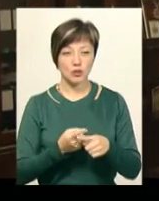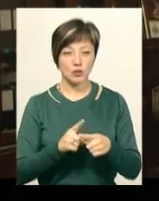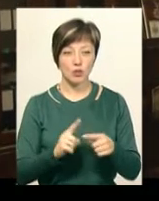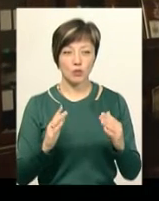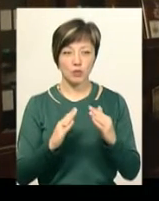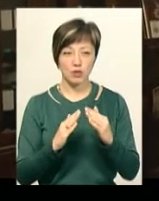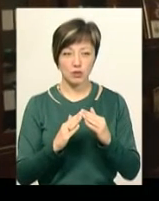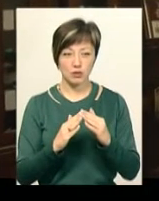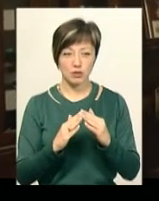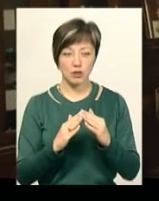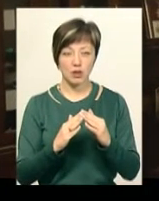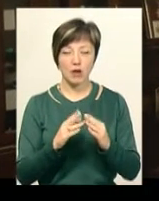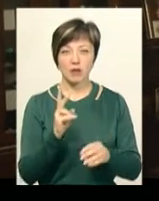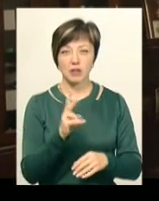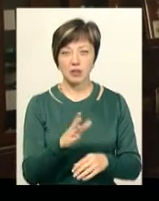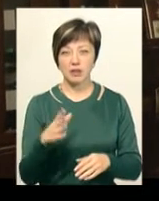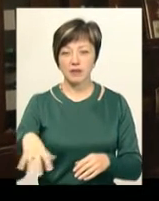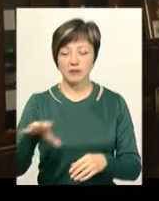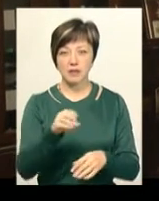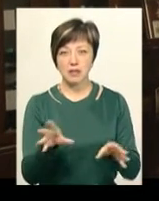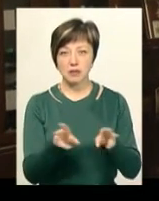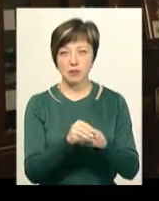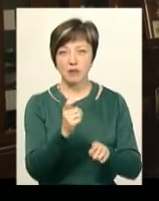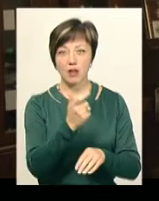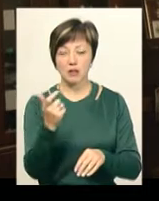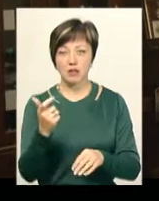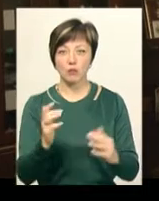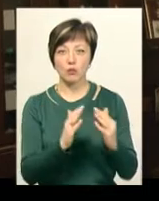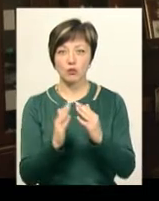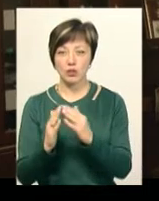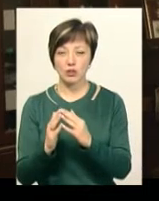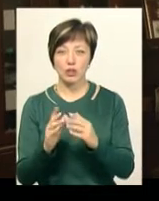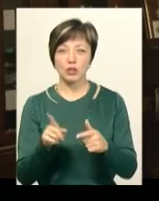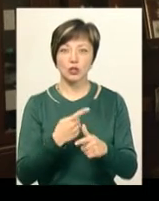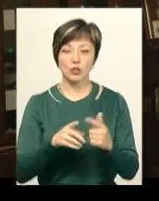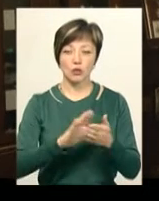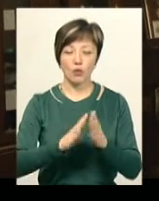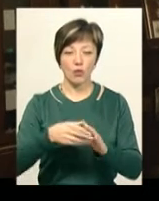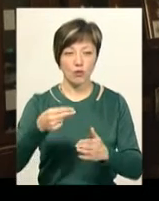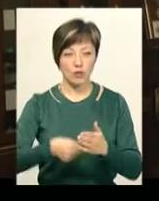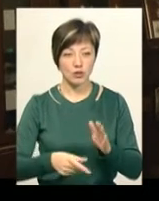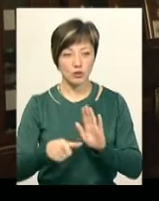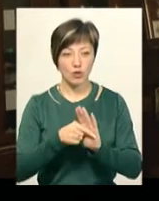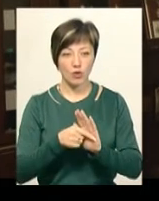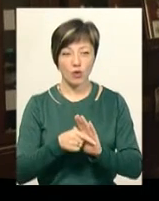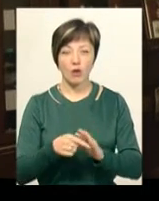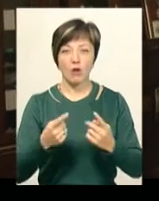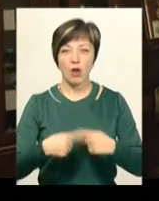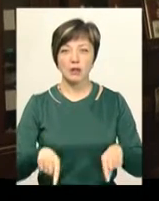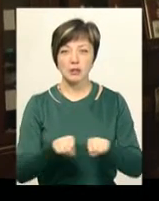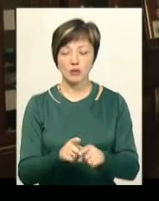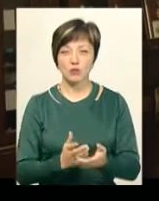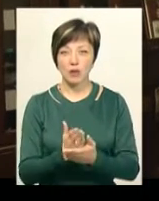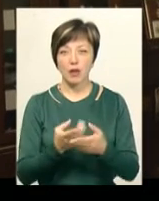будинку, тобто власників квартири, вони є всі, як співвласники будинку, чи укласти договір з організацією, яка їх обслуговує,